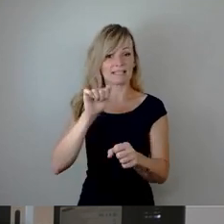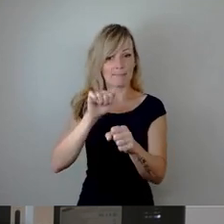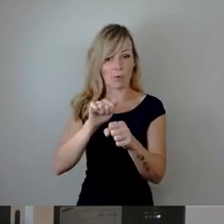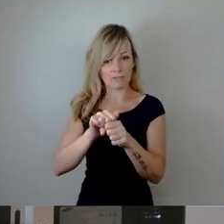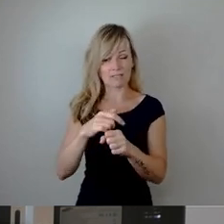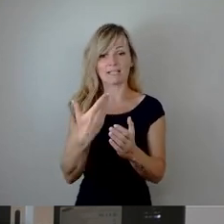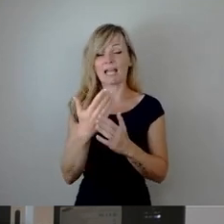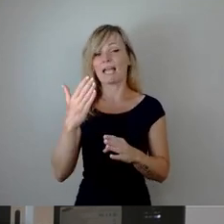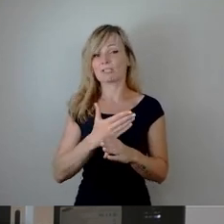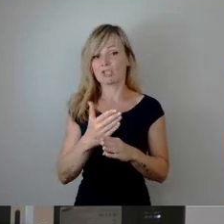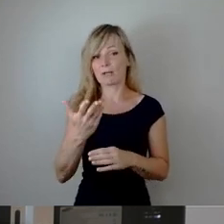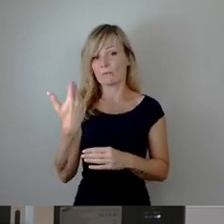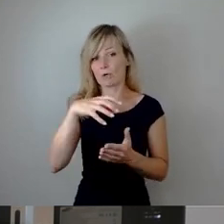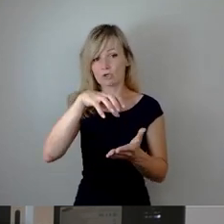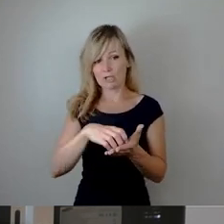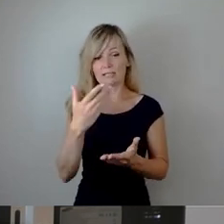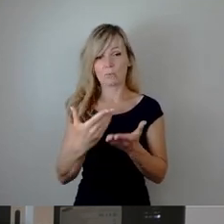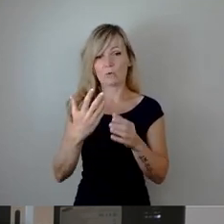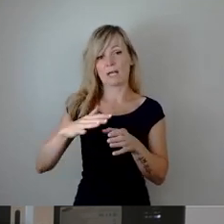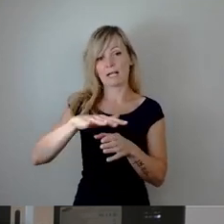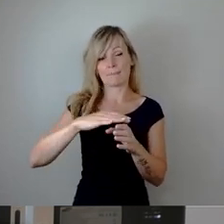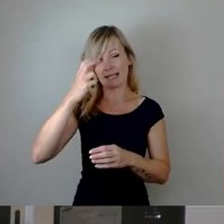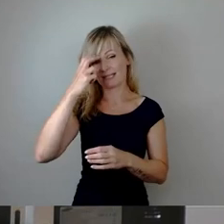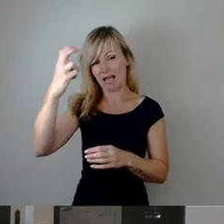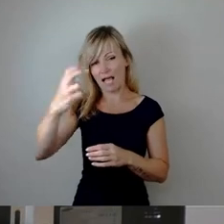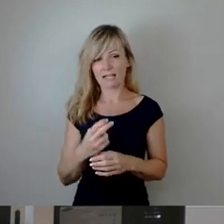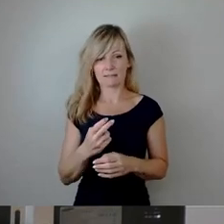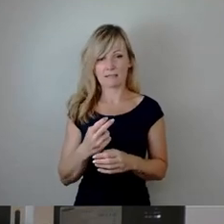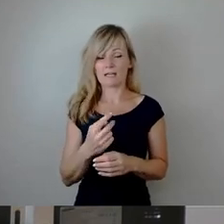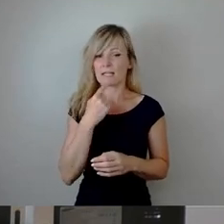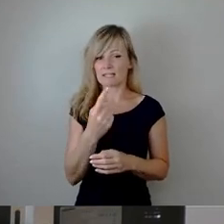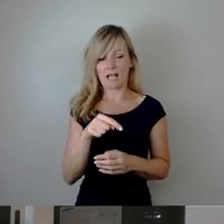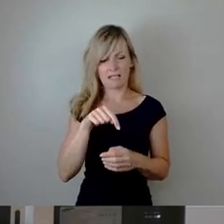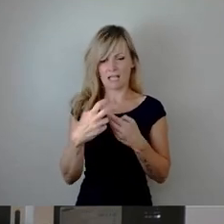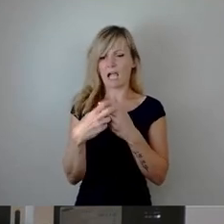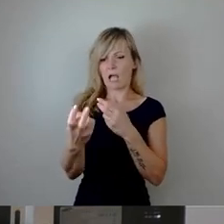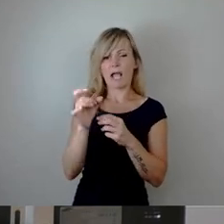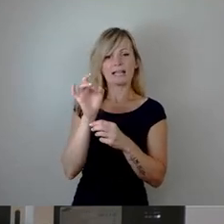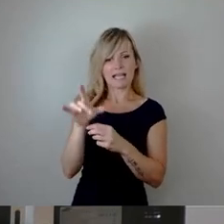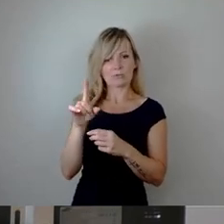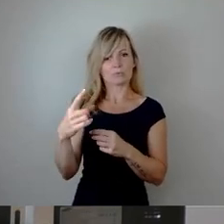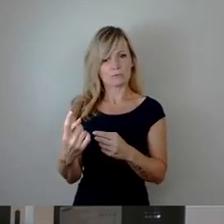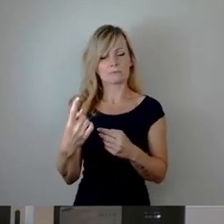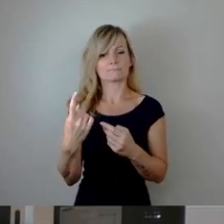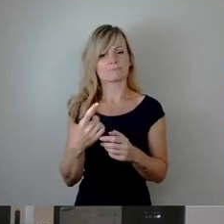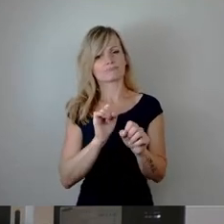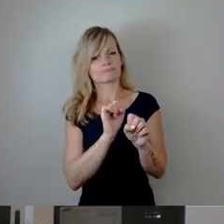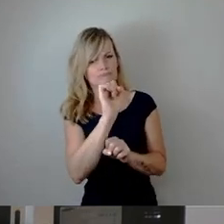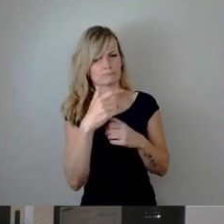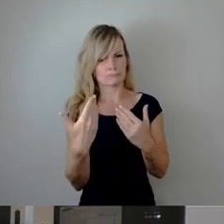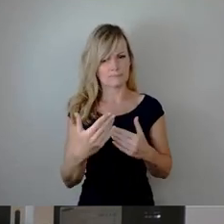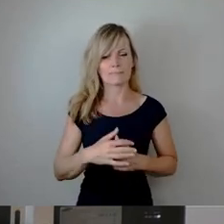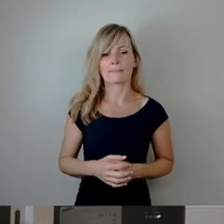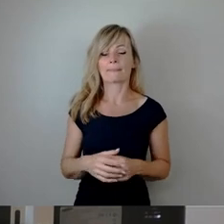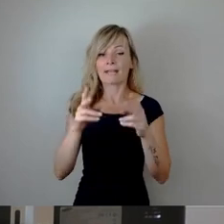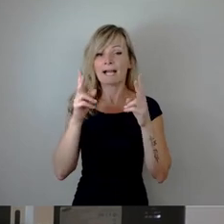von Stadt- oder Gemeinderäten, jemanden aus ihrer Mitte zu entlassen, beanstandet haben. Und zwar läuft die Rechtsprechung letzten Endes darauf hinaus,